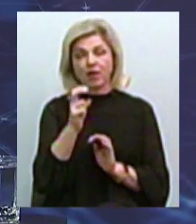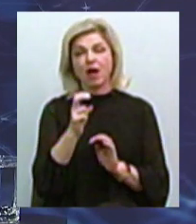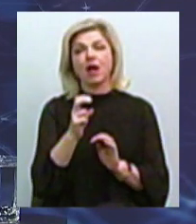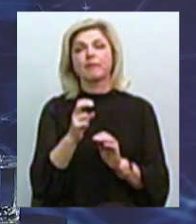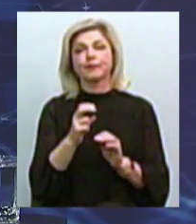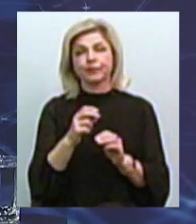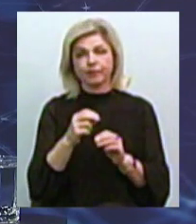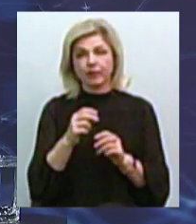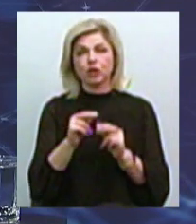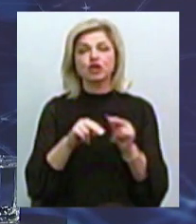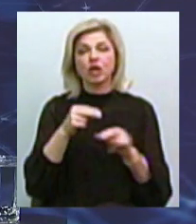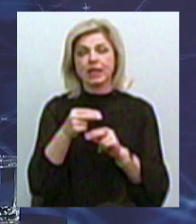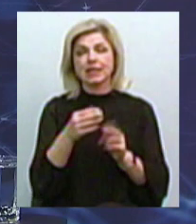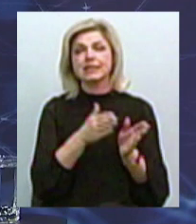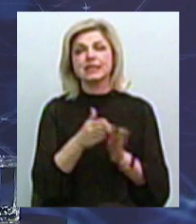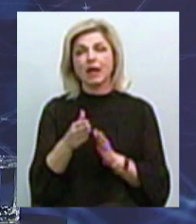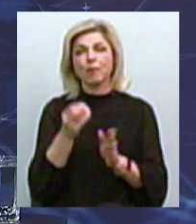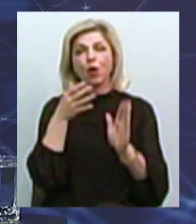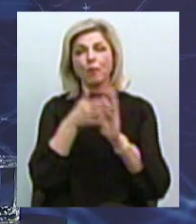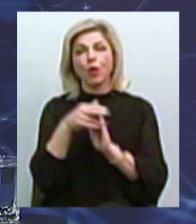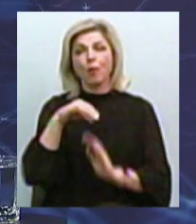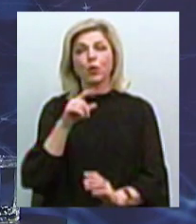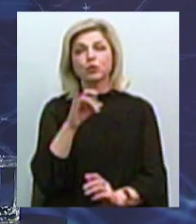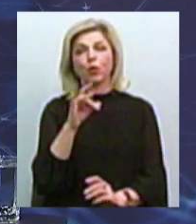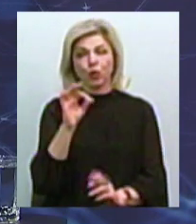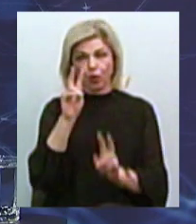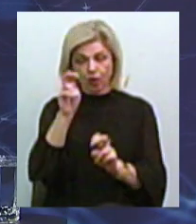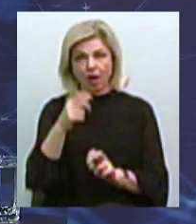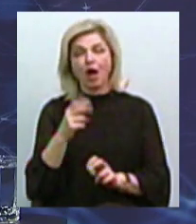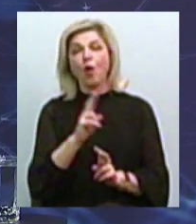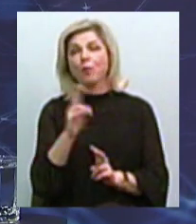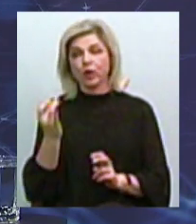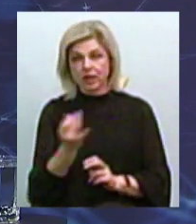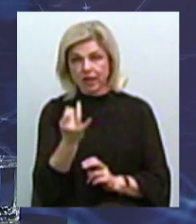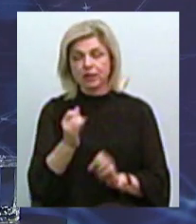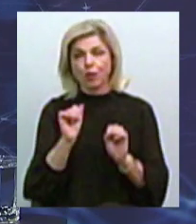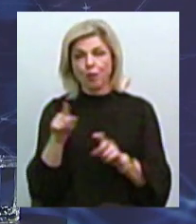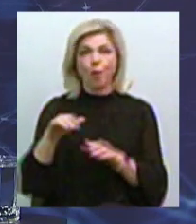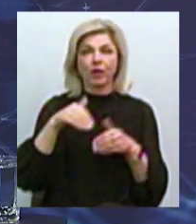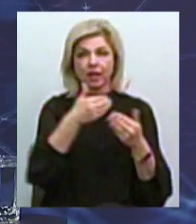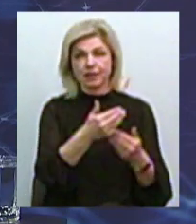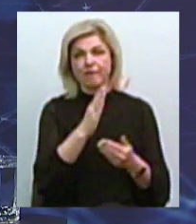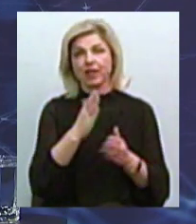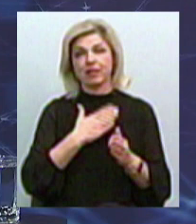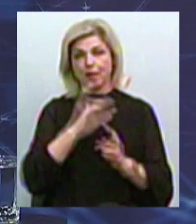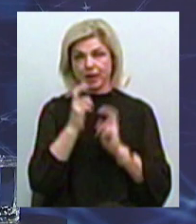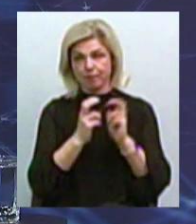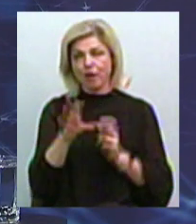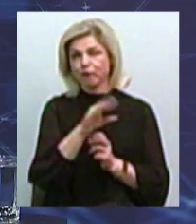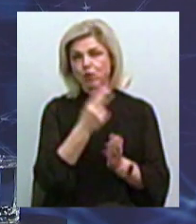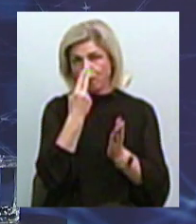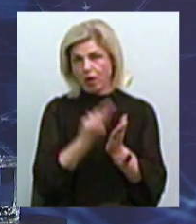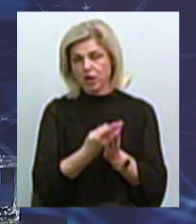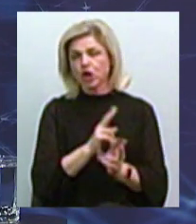систему Прозоро. Якщо у вас є інтерес к цьому вопросу, ви можете обратитися в «Летотранс», вам все покажуть. Ніхто лишній